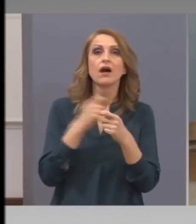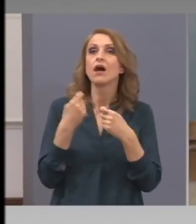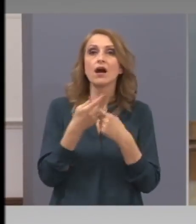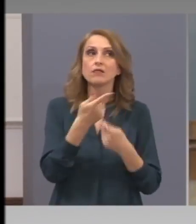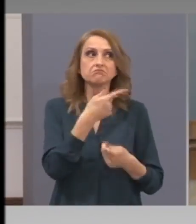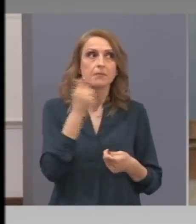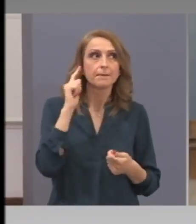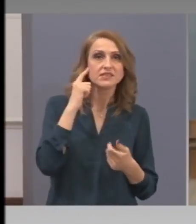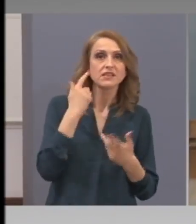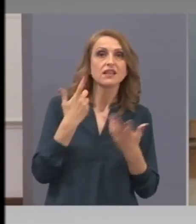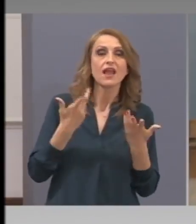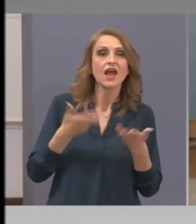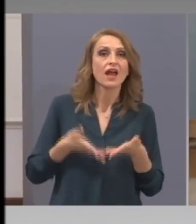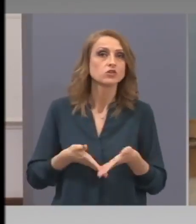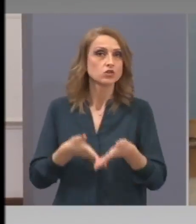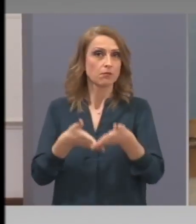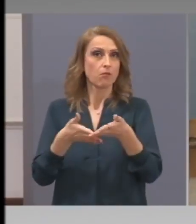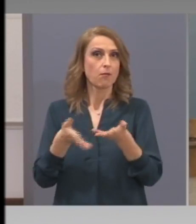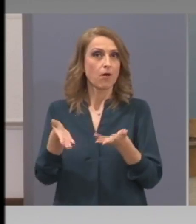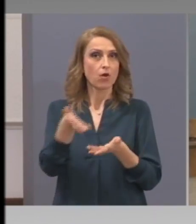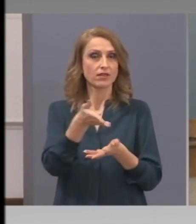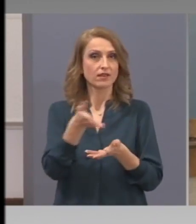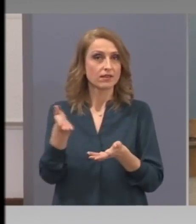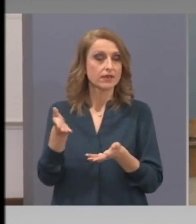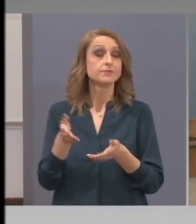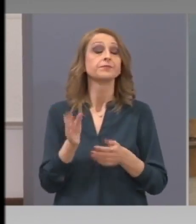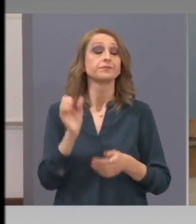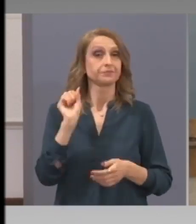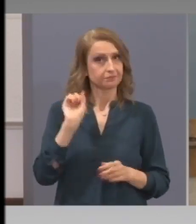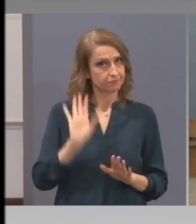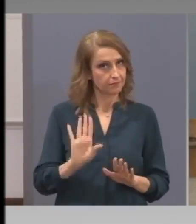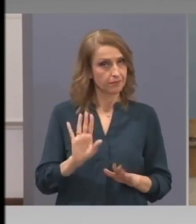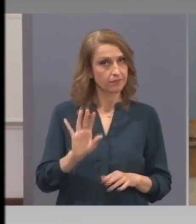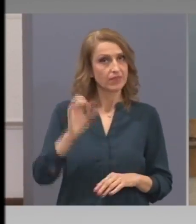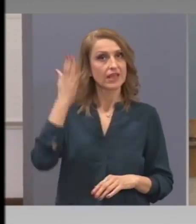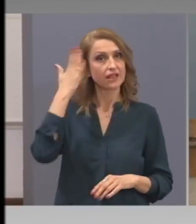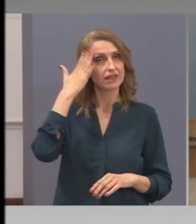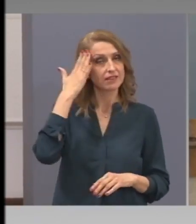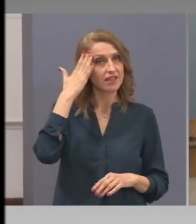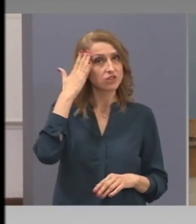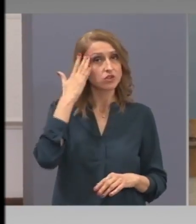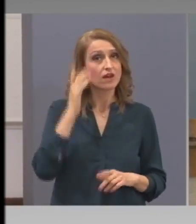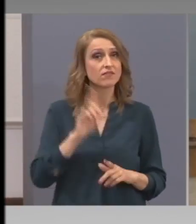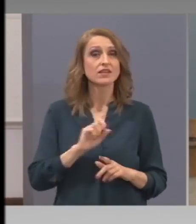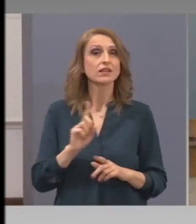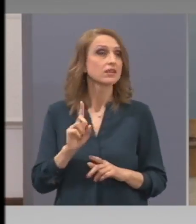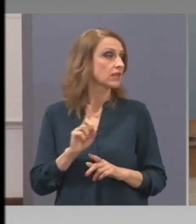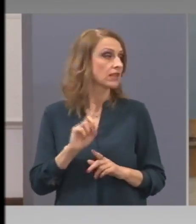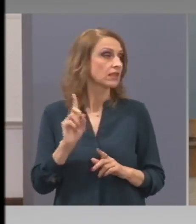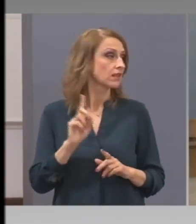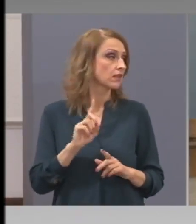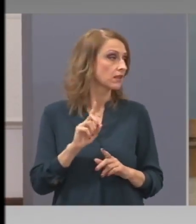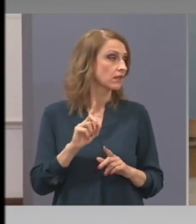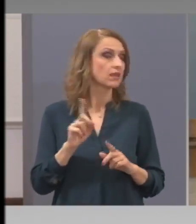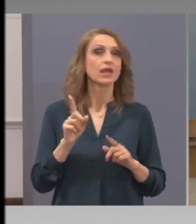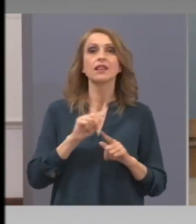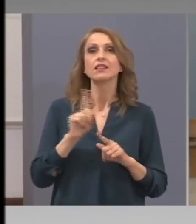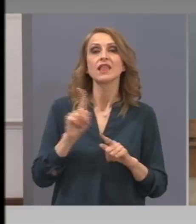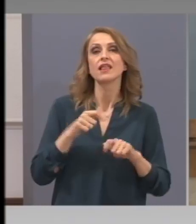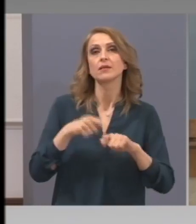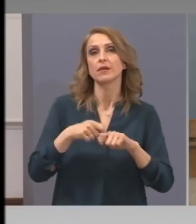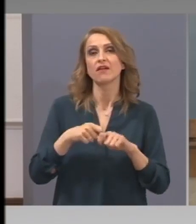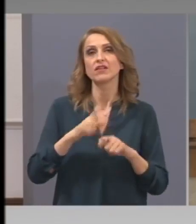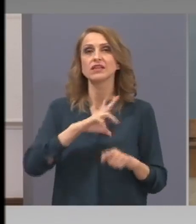мислили са как да бъдат подкрепени? Държавата не е създала социалната система по повод на кризата.